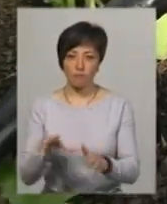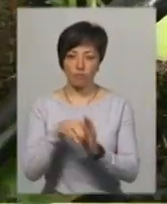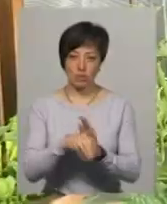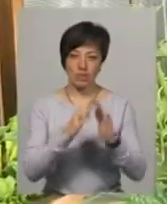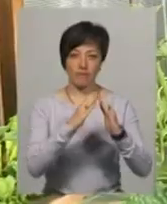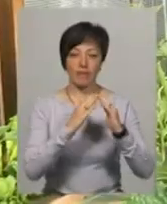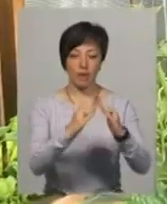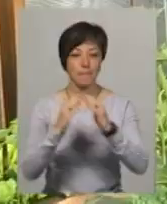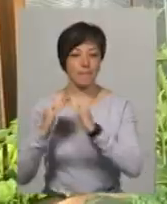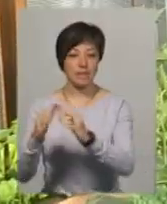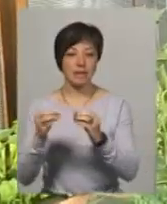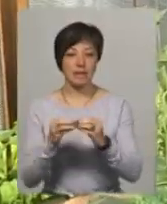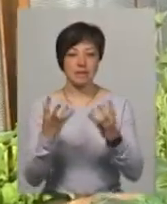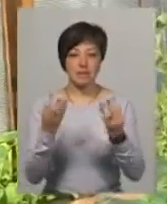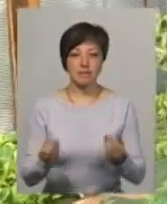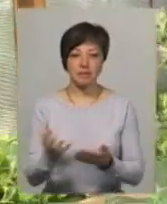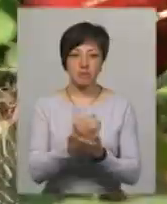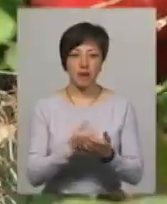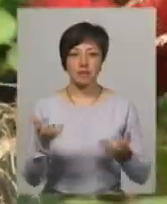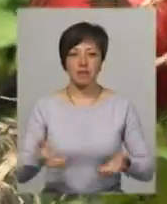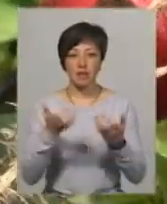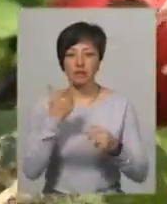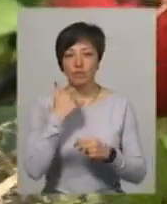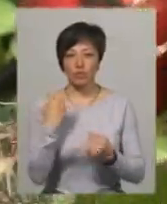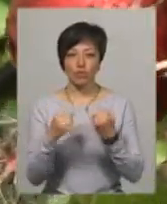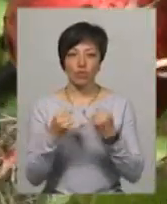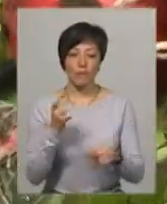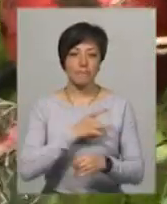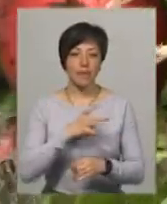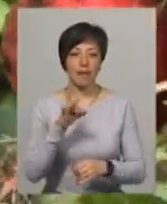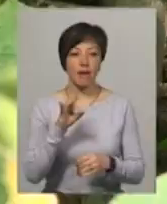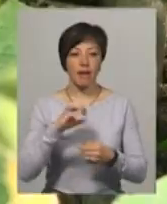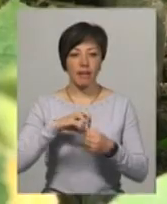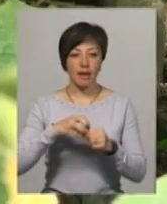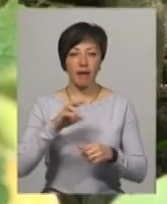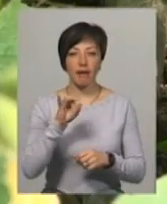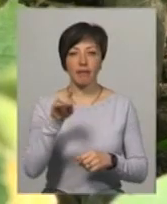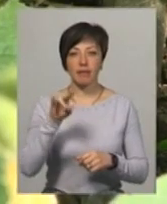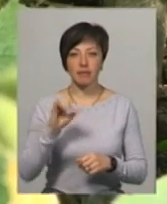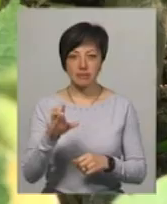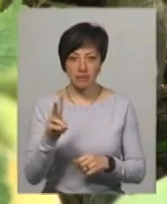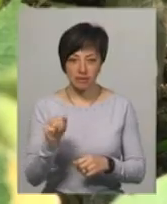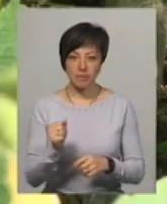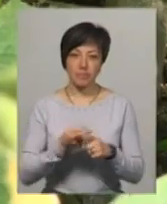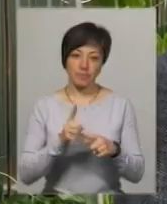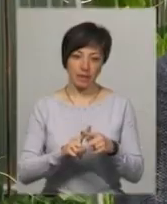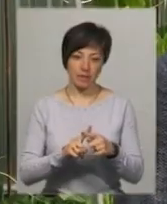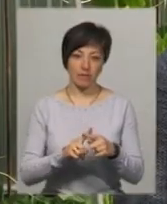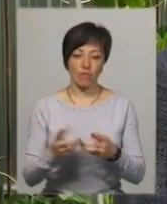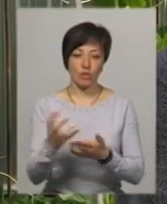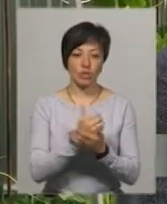і в теплиці, де хазяїн вже 10 днів як збирає салати, червону, жовту і білу редиску та ряснею рожаю гірків самозапильного сорту.